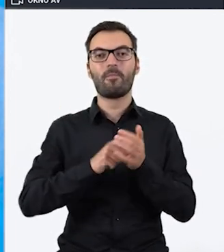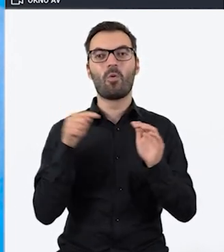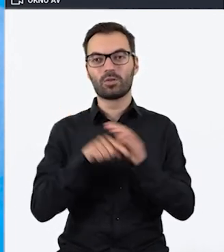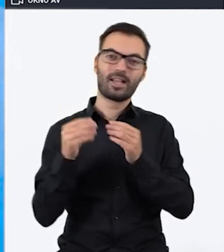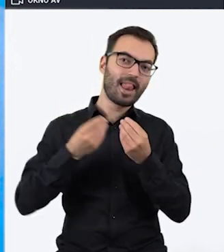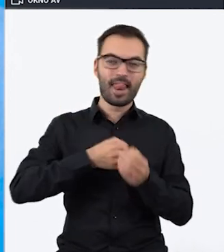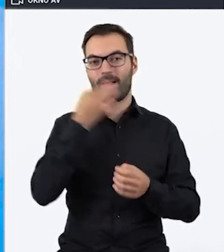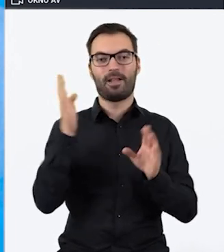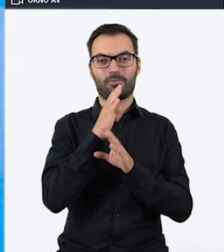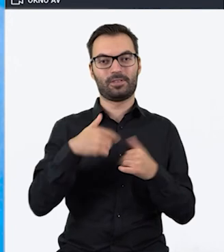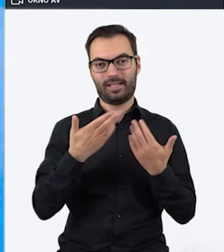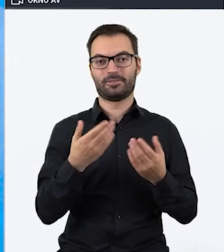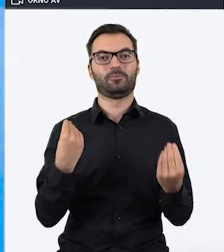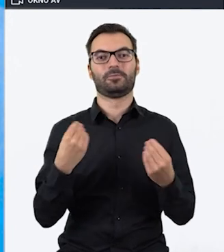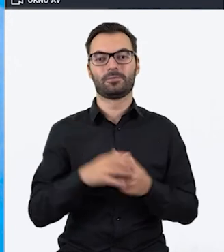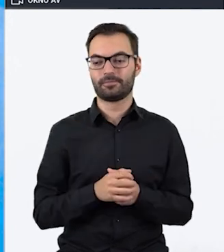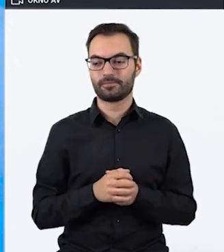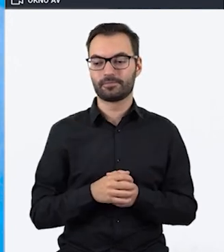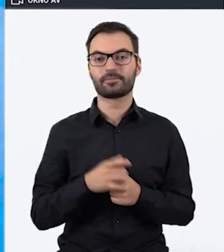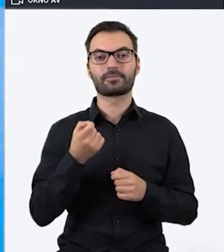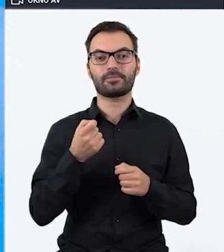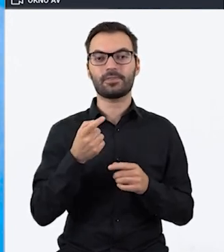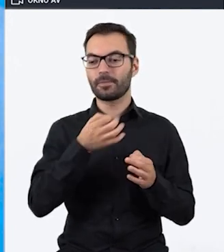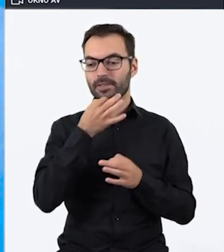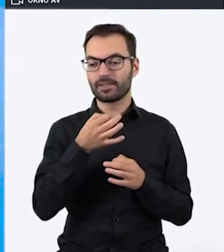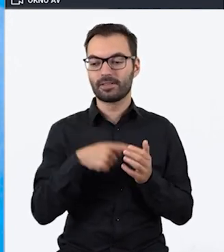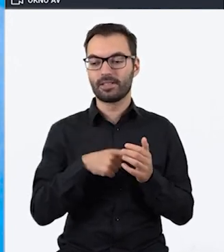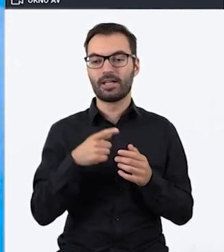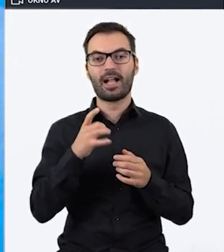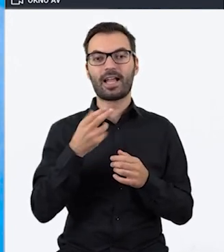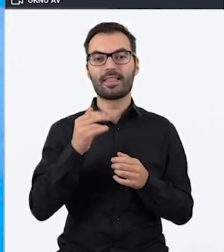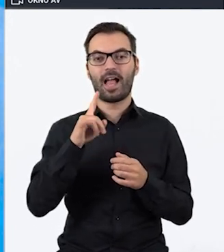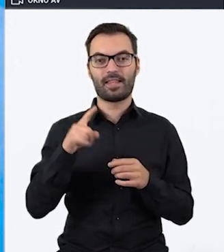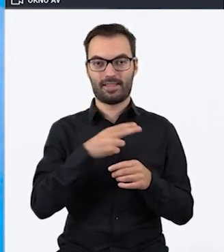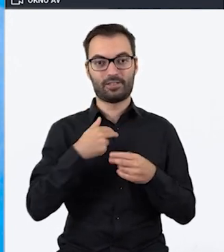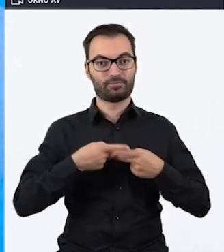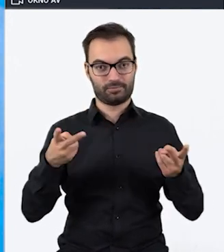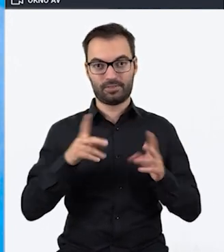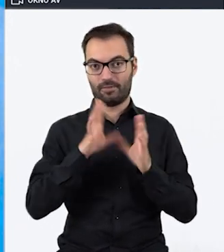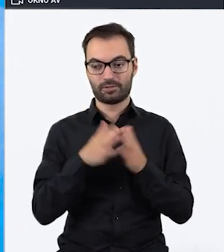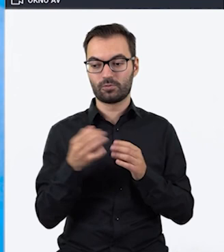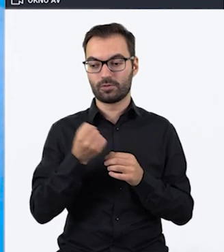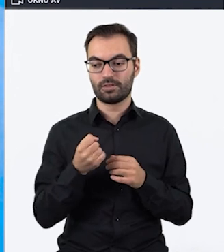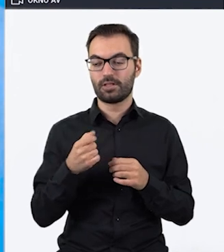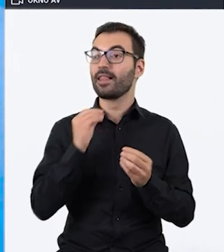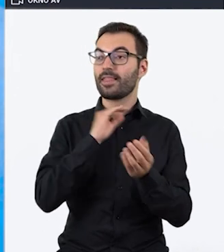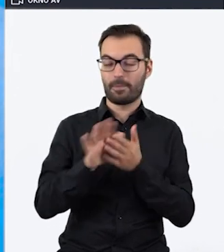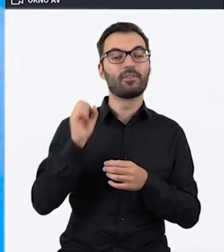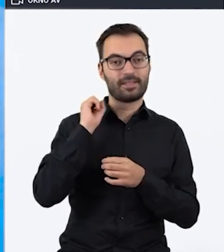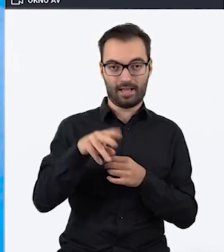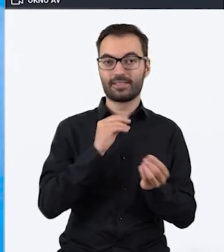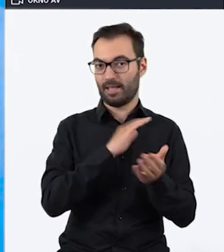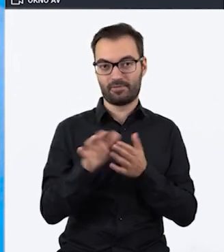jeszcze lepszy klimat. Przyspieszę troszkę i jeszcze pytanie, czy nasze Geniali są dostępne dla wszystkich użytkowników? W tej wersji darmowej tak,